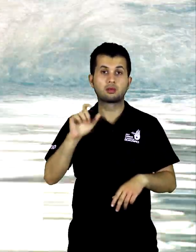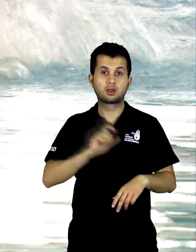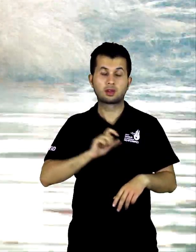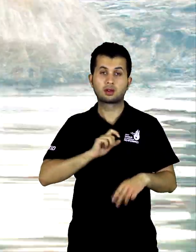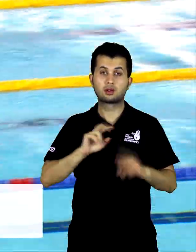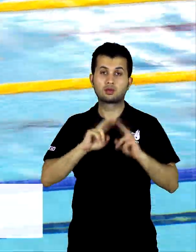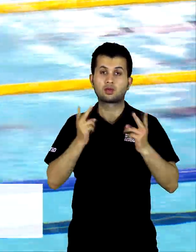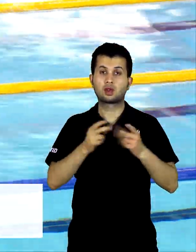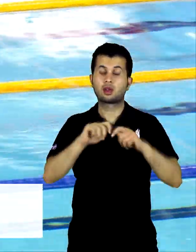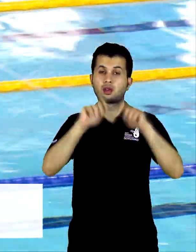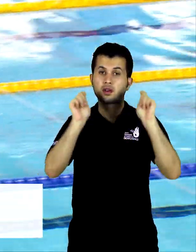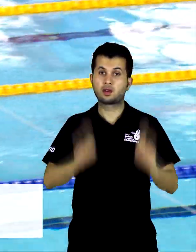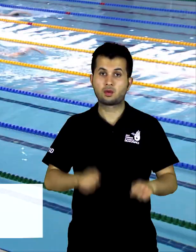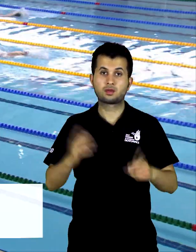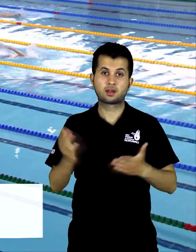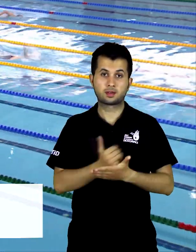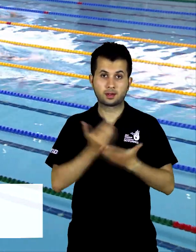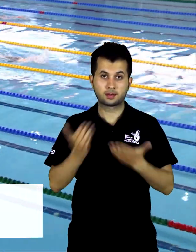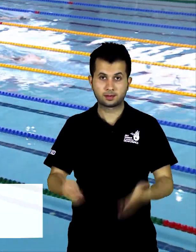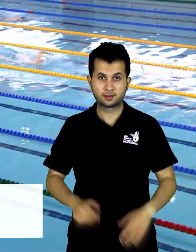madalyaya dünya rekoru kırarak ulaştı.